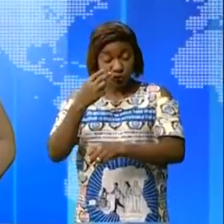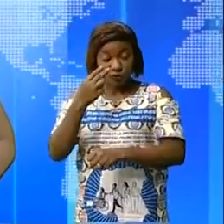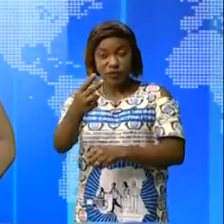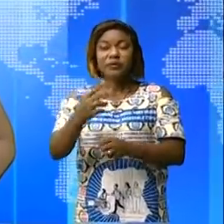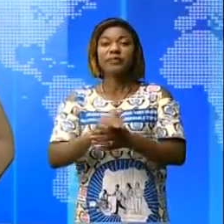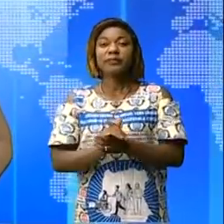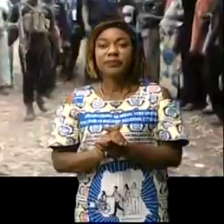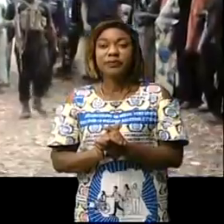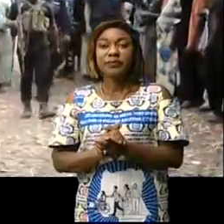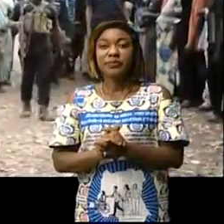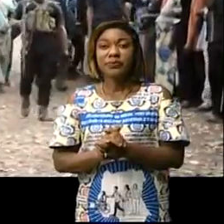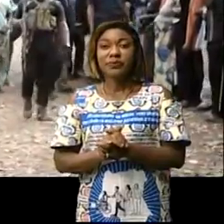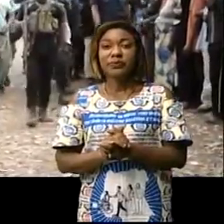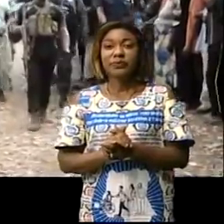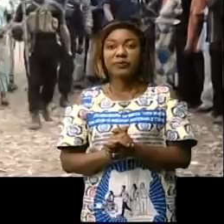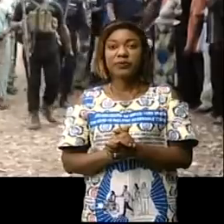suite.